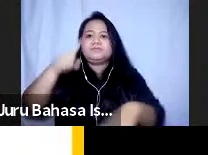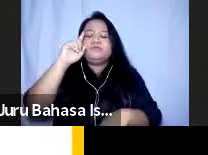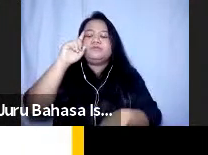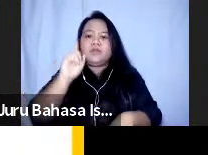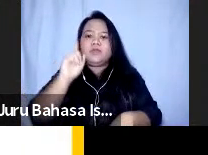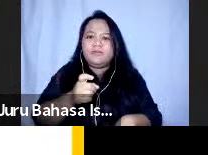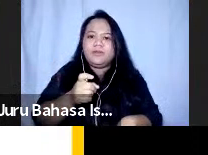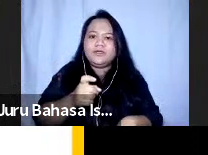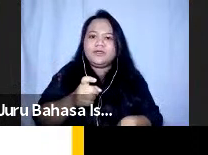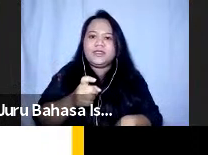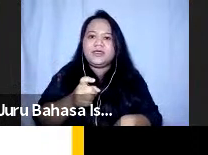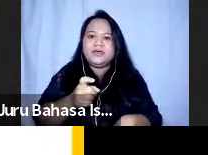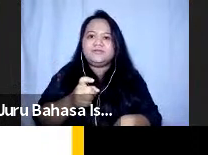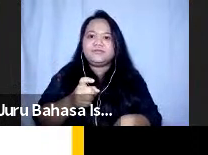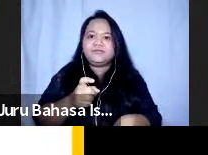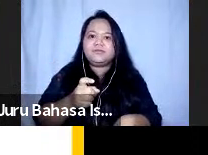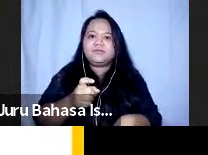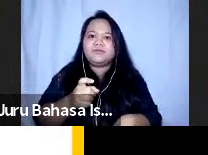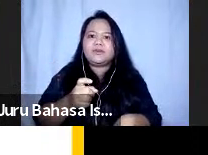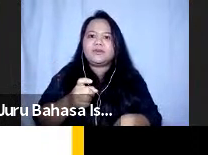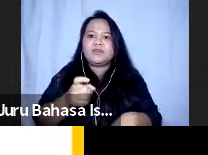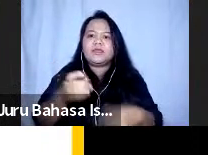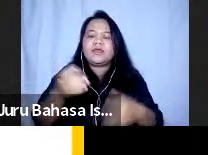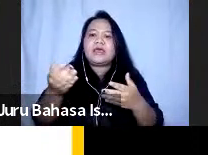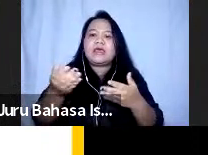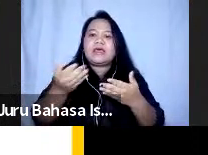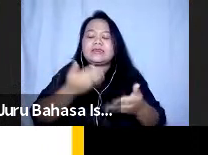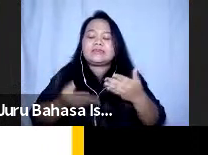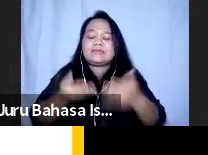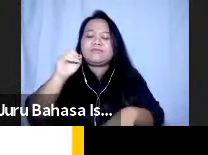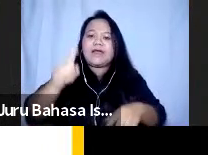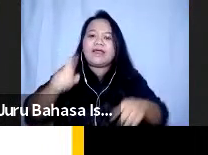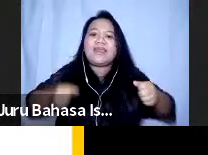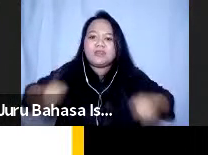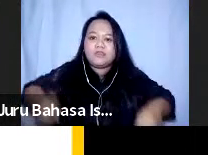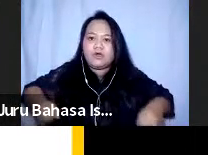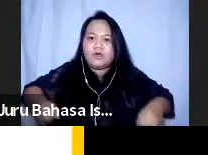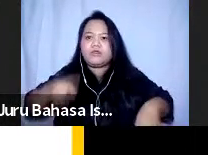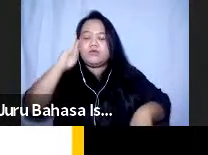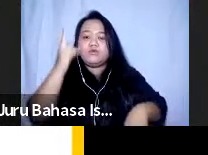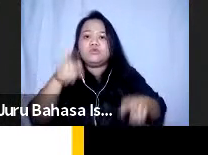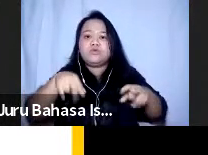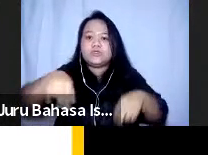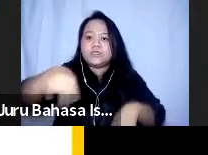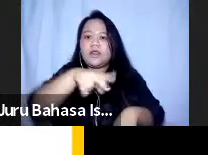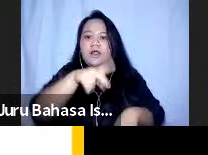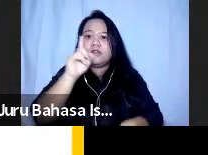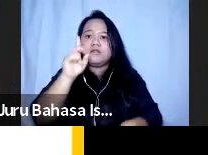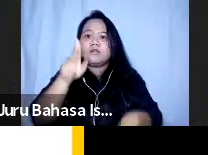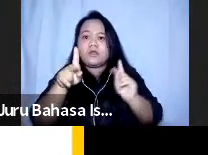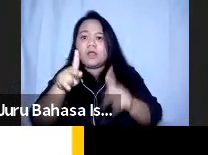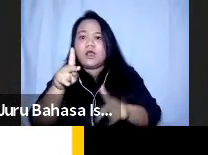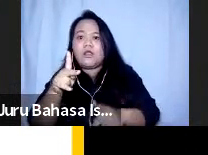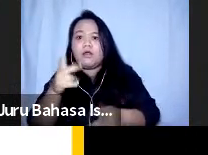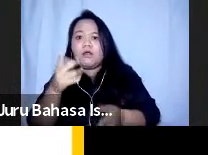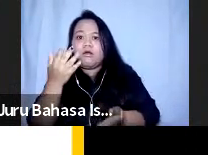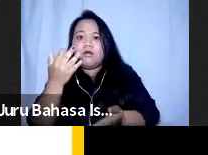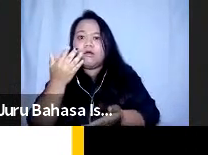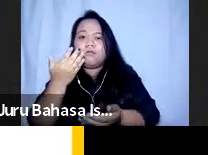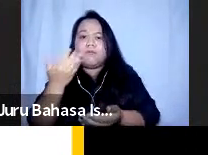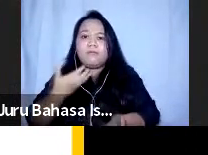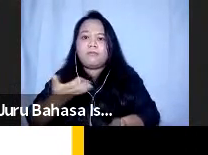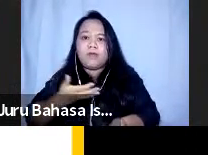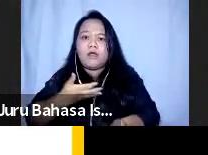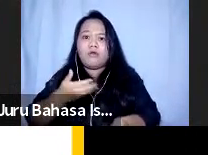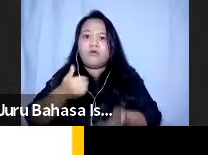tempat sarana berjalannya adalah tongkat sehingga ketika mau membantu pun mau membawakannya pun bertanya